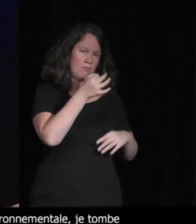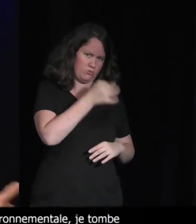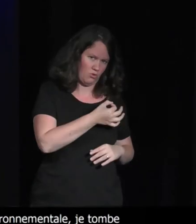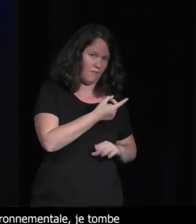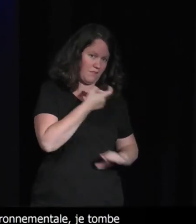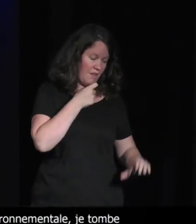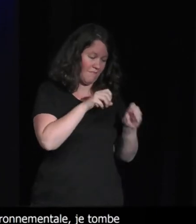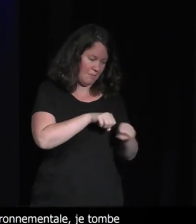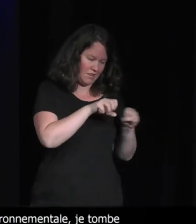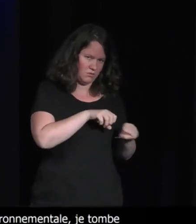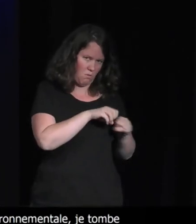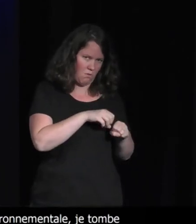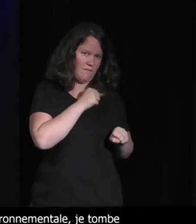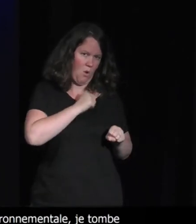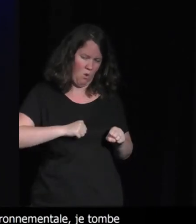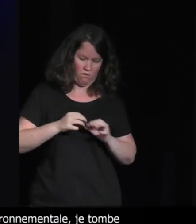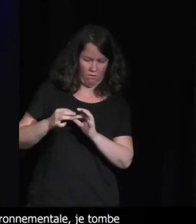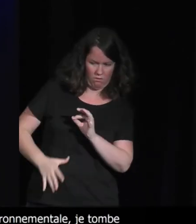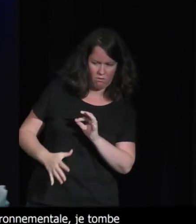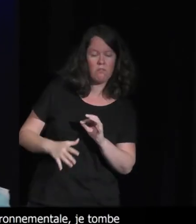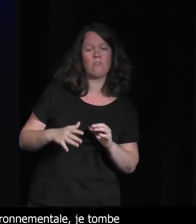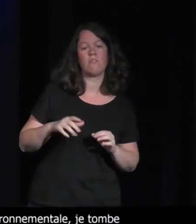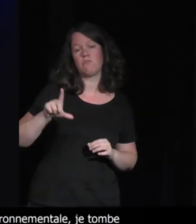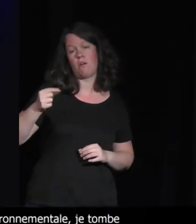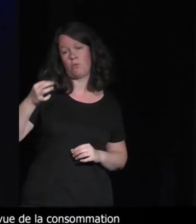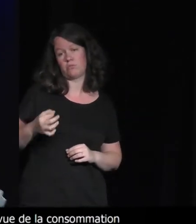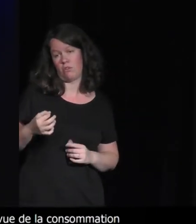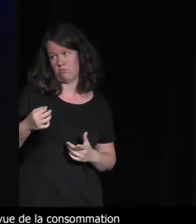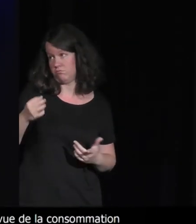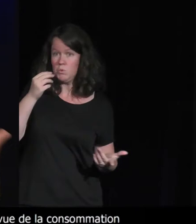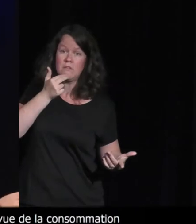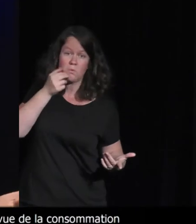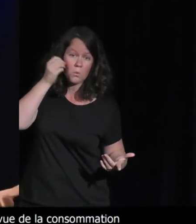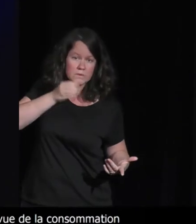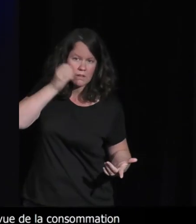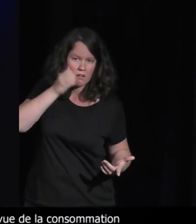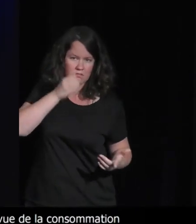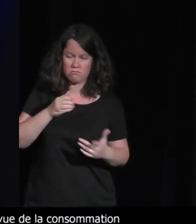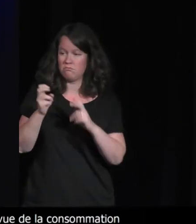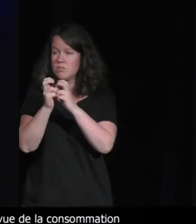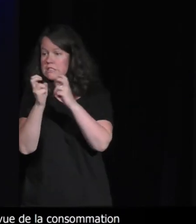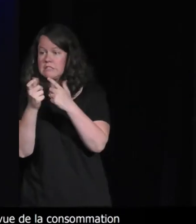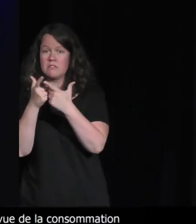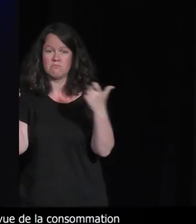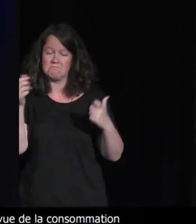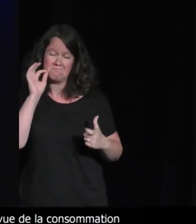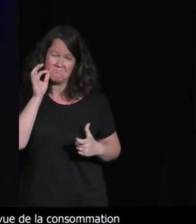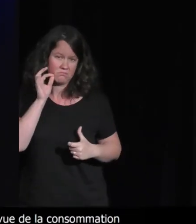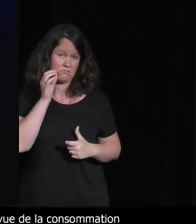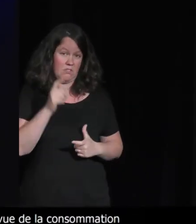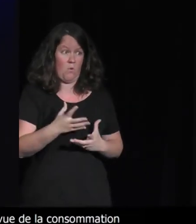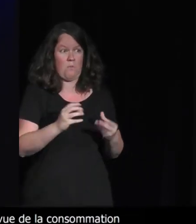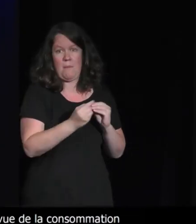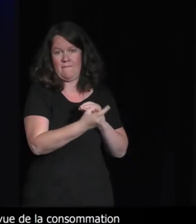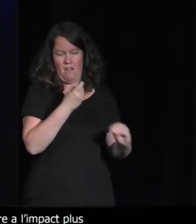est à l'impact le plus important par rapport à la consommation électrique, principalement, à l'usage. Mais dans le cas des